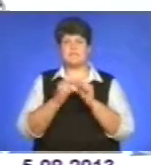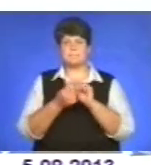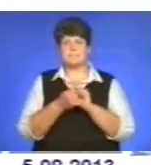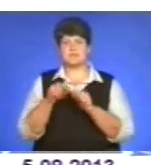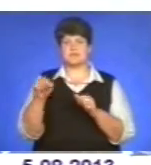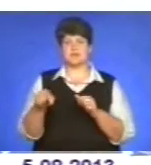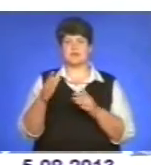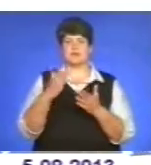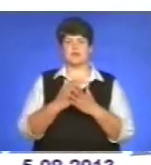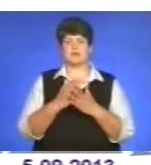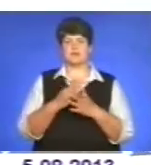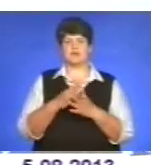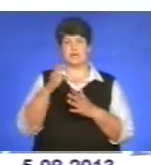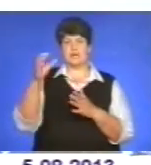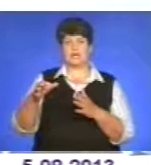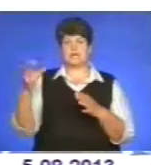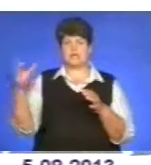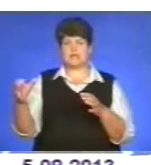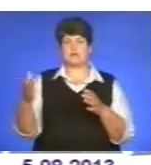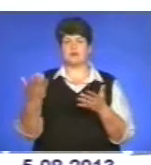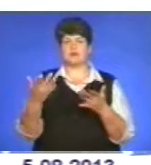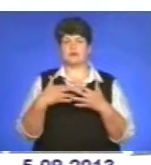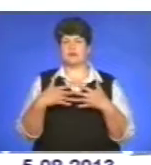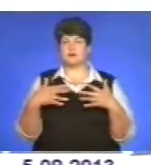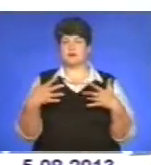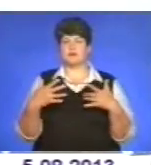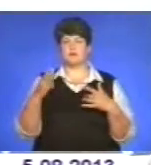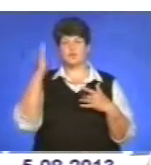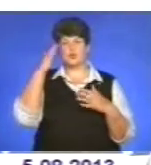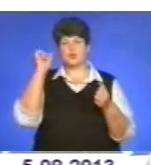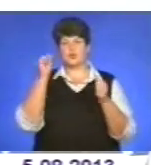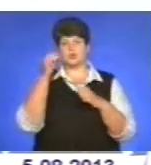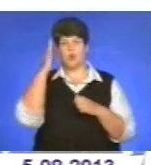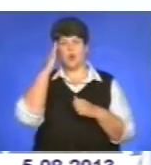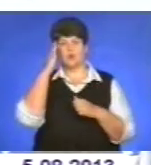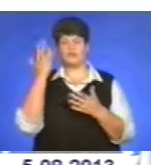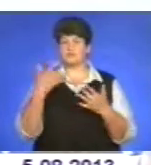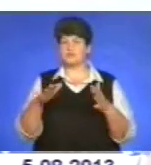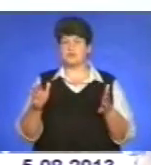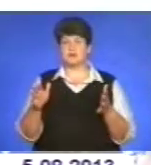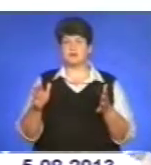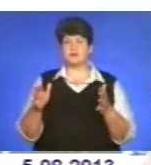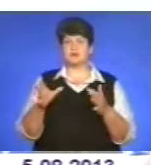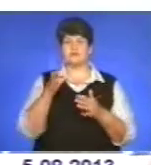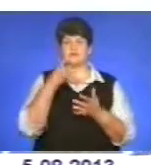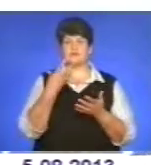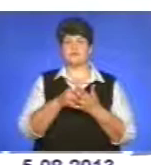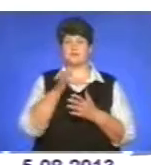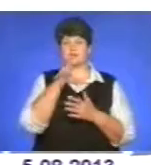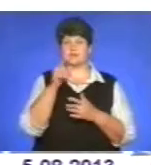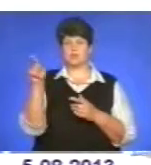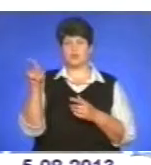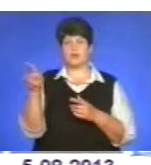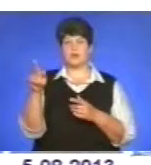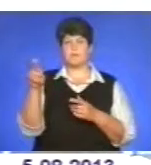кілки, можуть стукнути з головою, в свій час на поплавку,